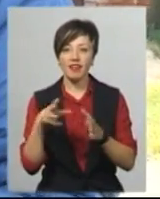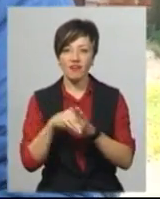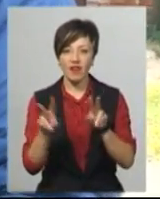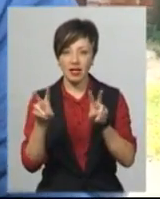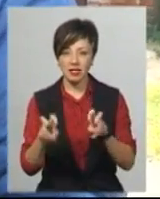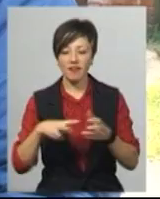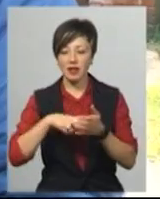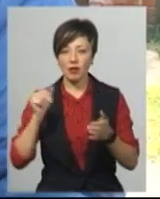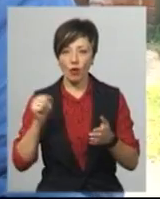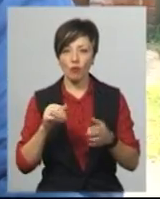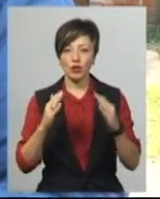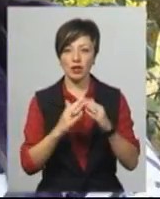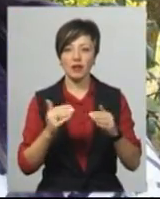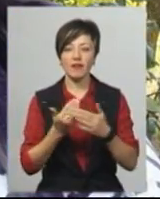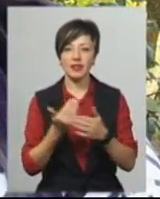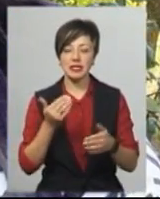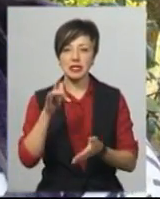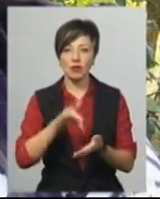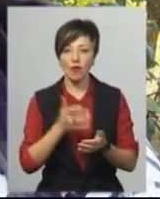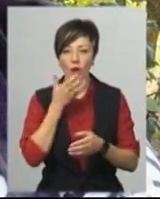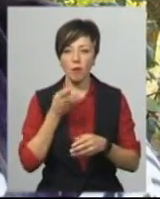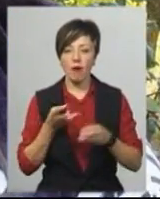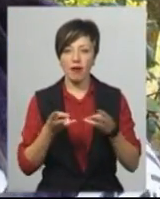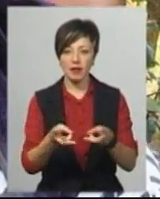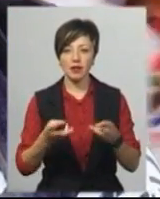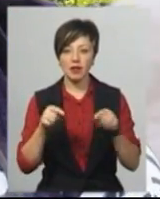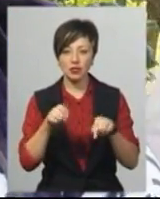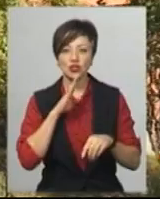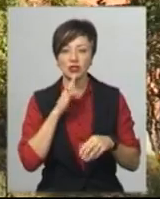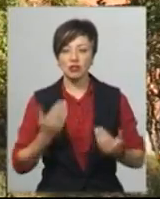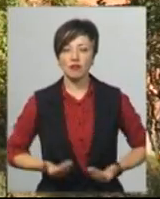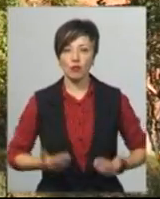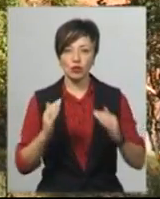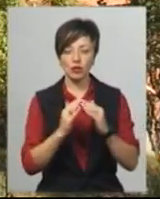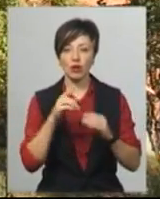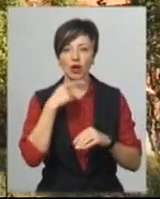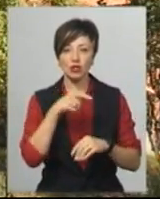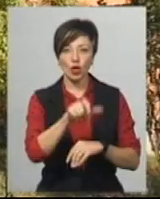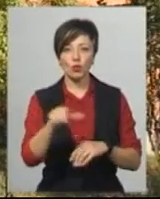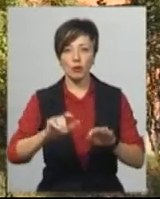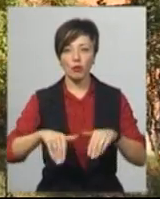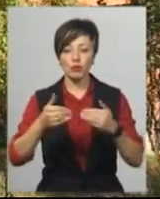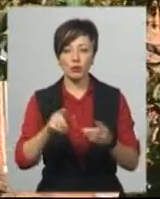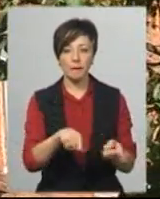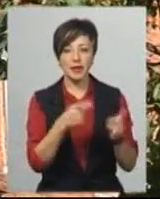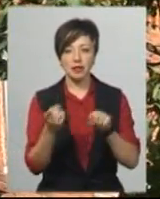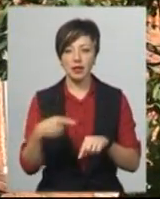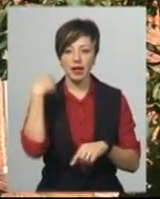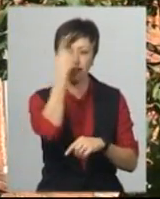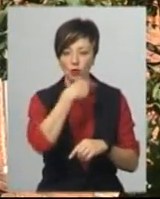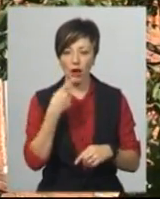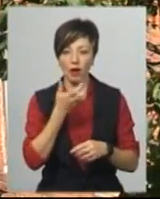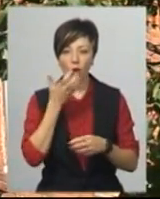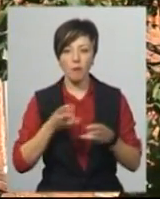'єднати будинок від централізованого опалення. Галина Поган живе у будинку на вулиці Гагаріна. Каже, мешканцям пропонують перейти на індивідуальне